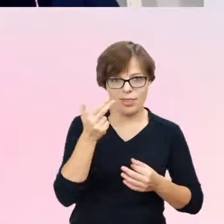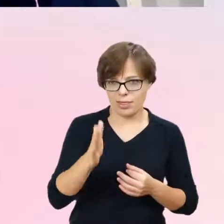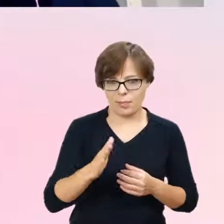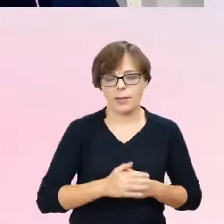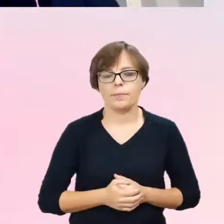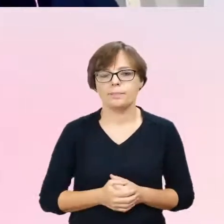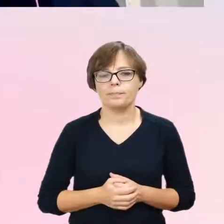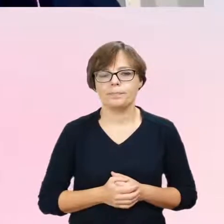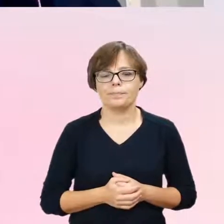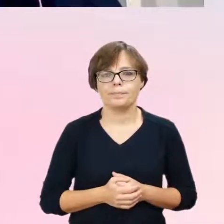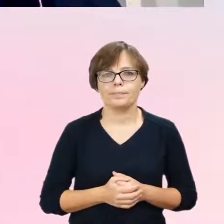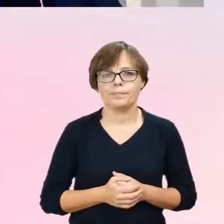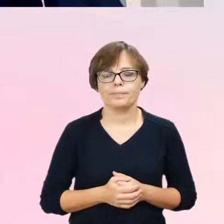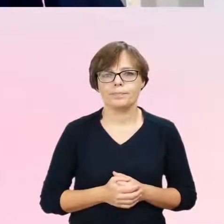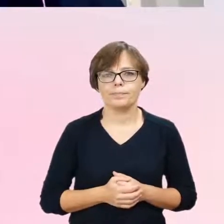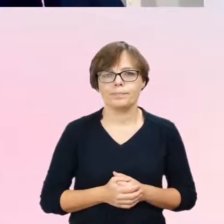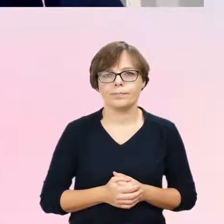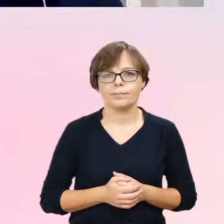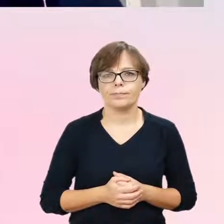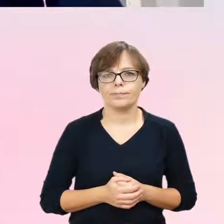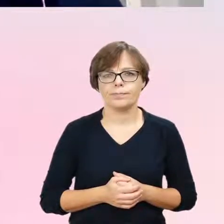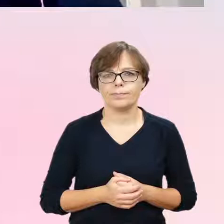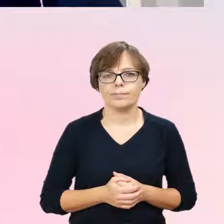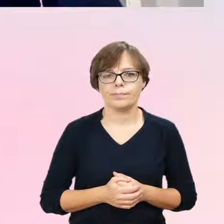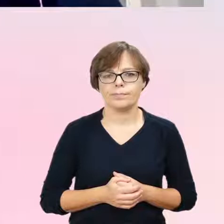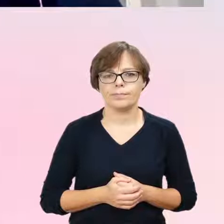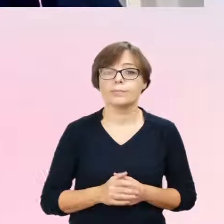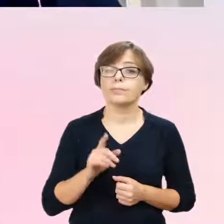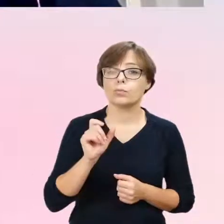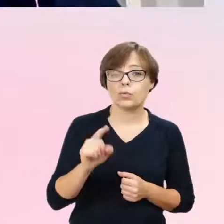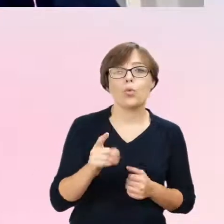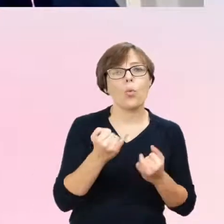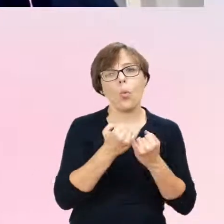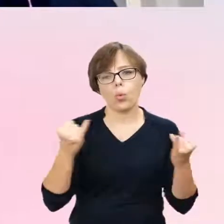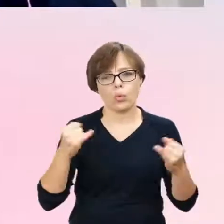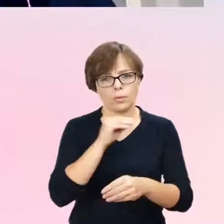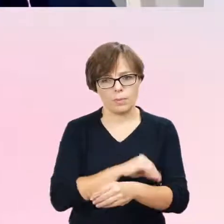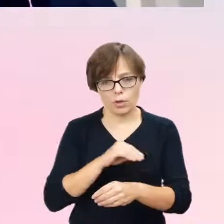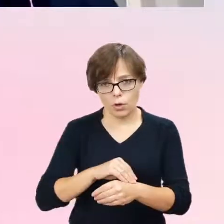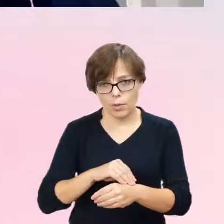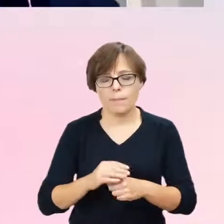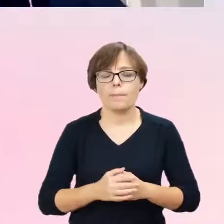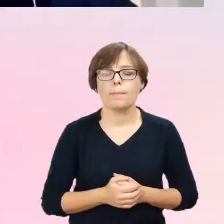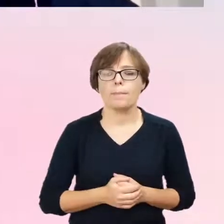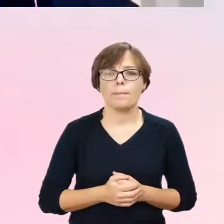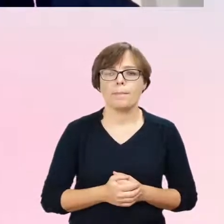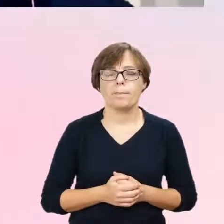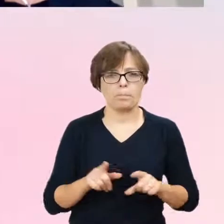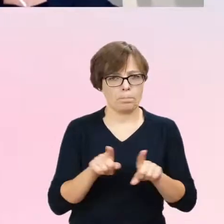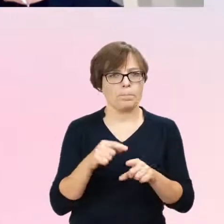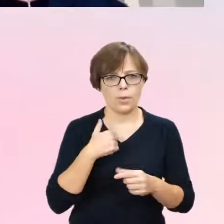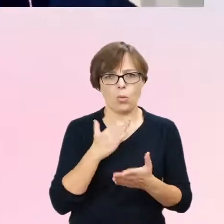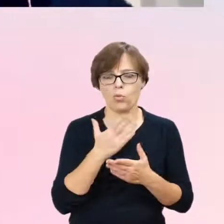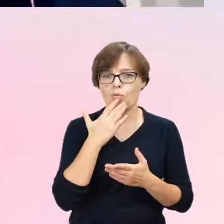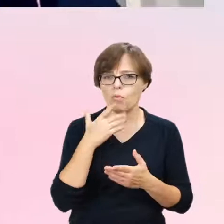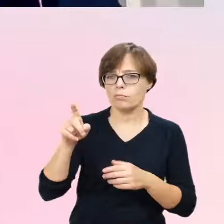ale są różne metody i tak jak wspominałam,